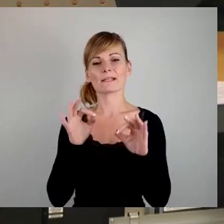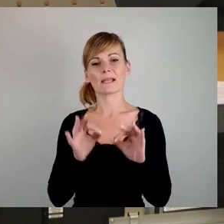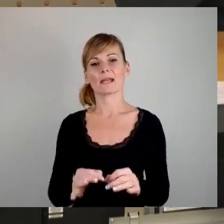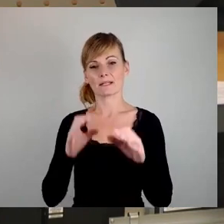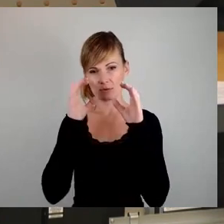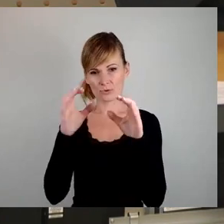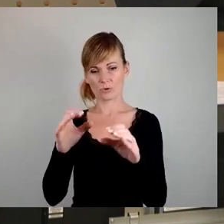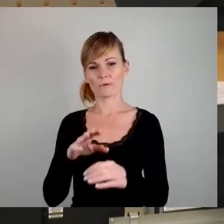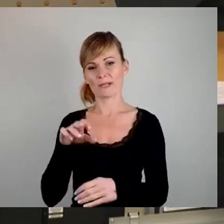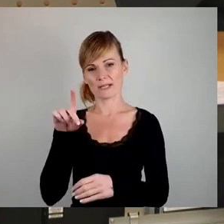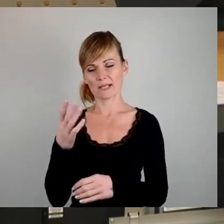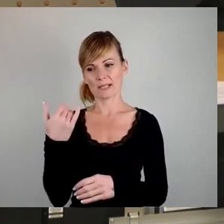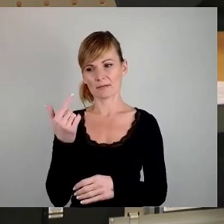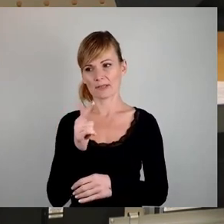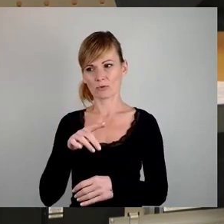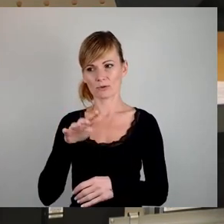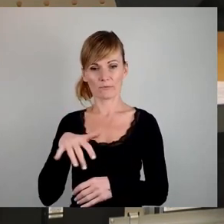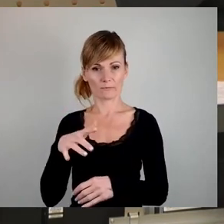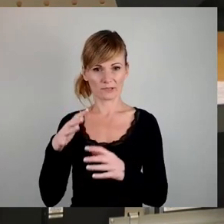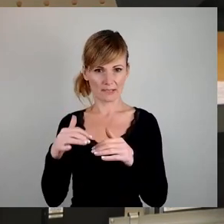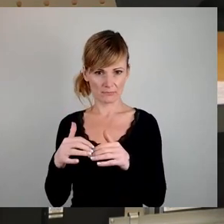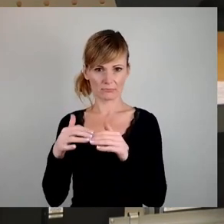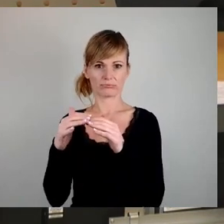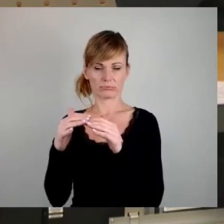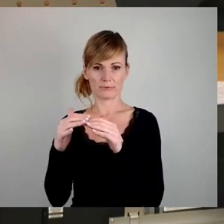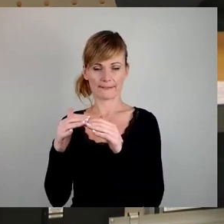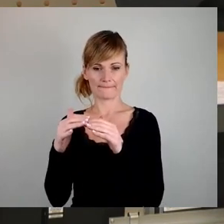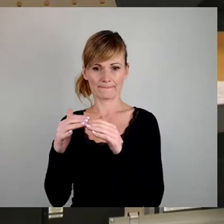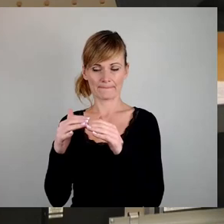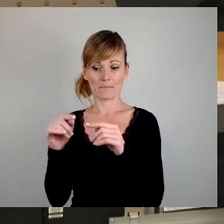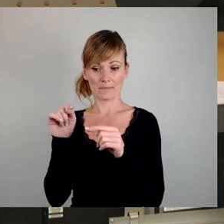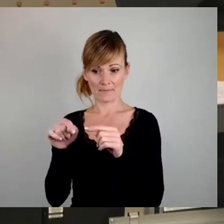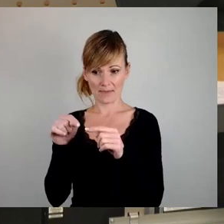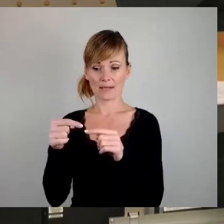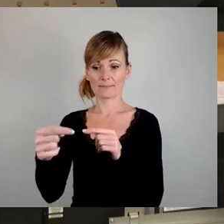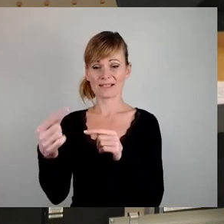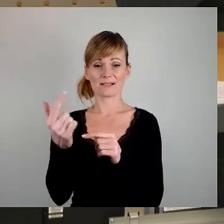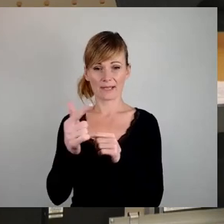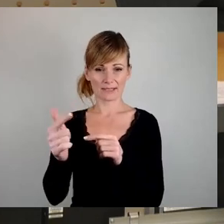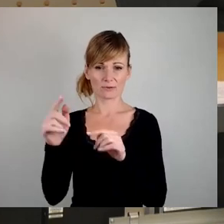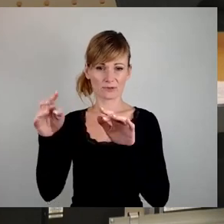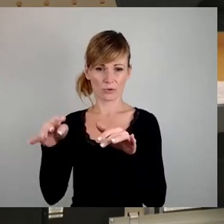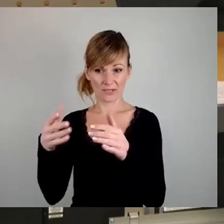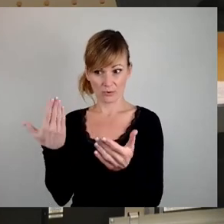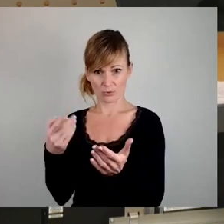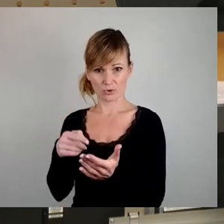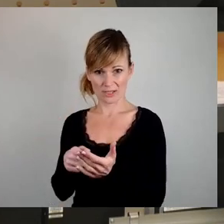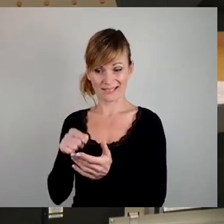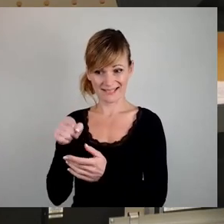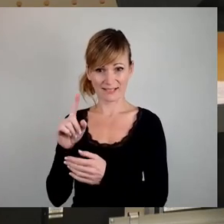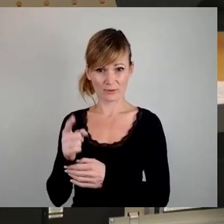2015 gegründet, um bis 2019, und so stand es damals auf dem Gründungsbeschluss, 2.500 neue